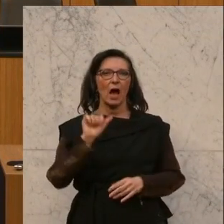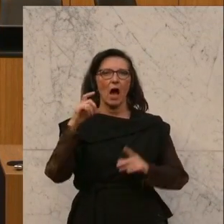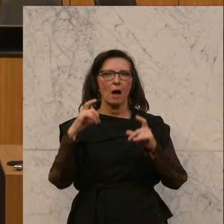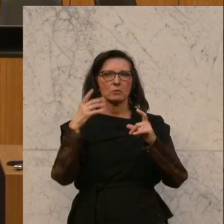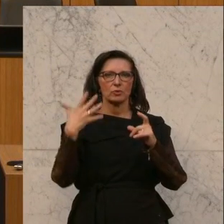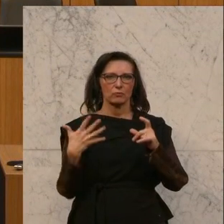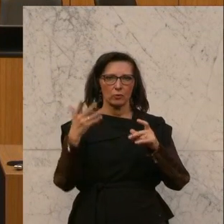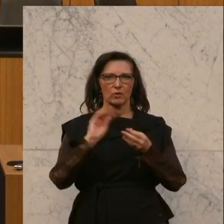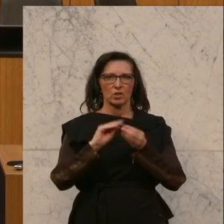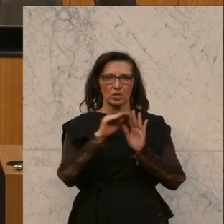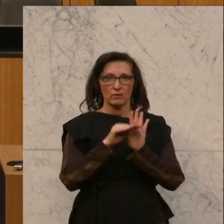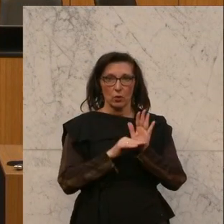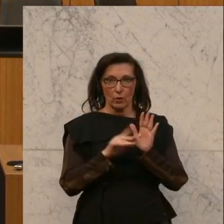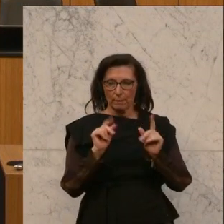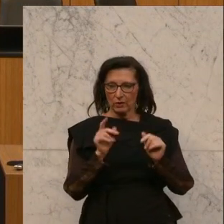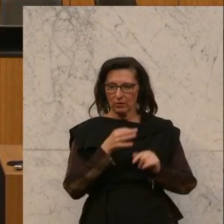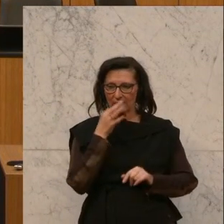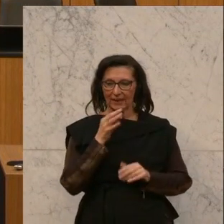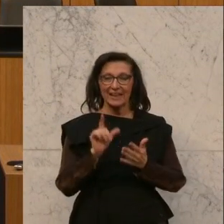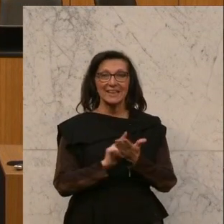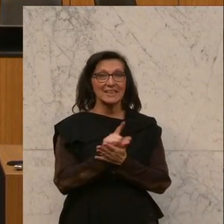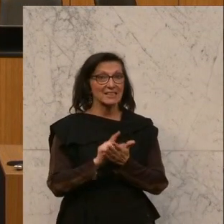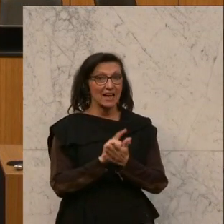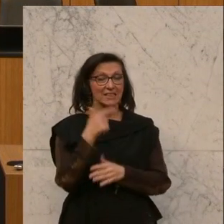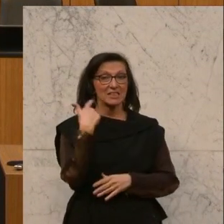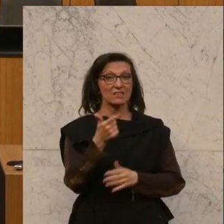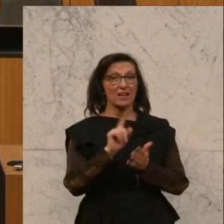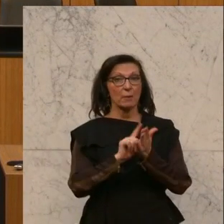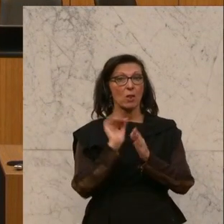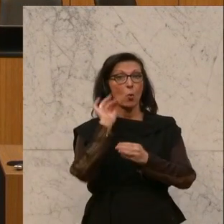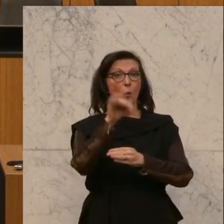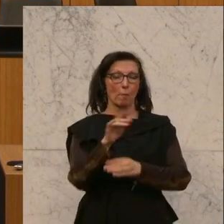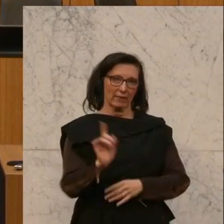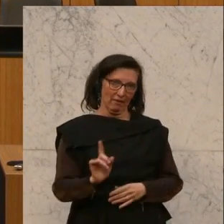der Geschäftsordnung darf die Redezeit seit 20 Minuten nicht überschreiten.